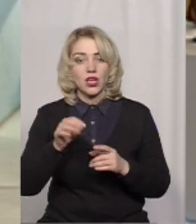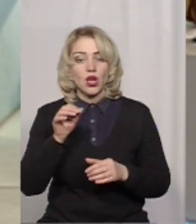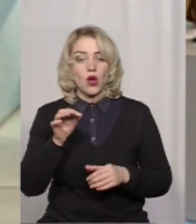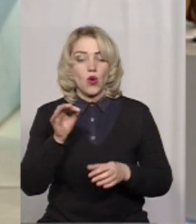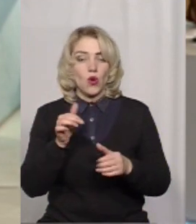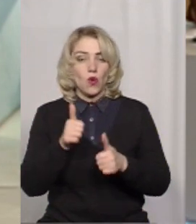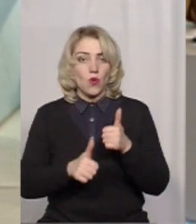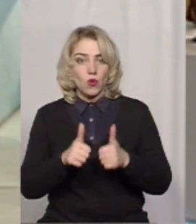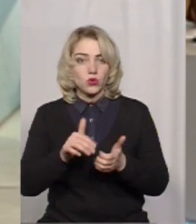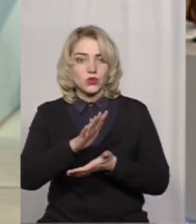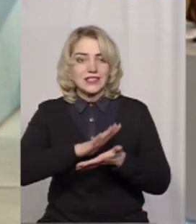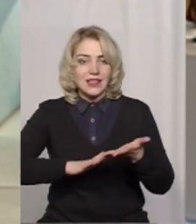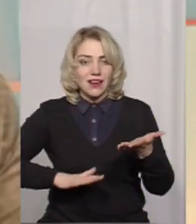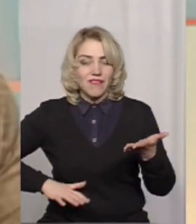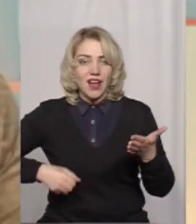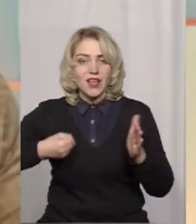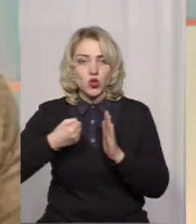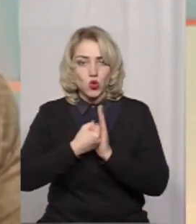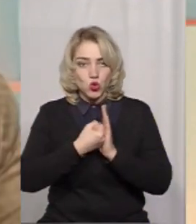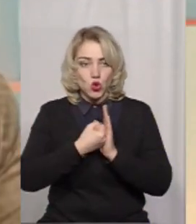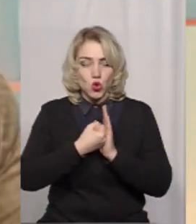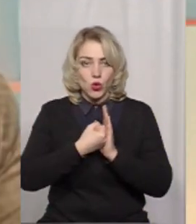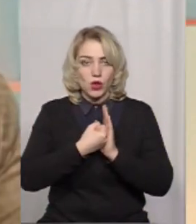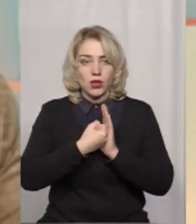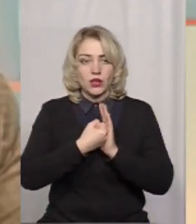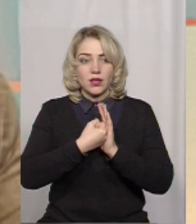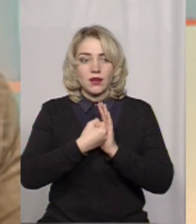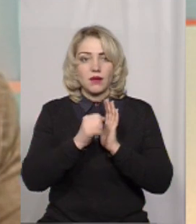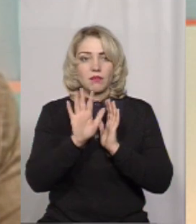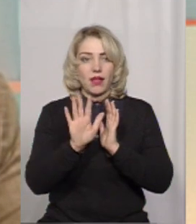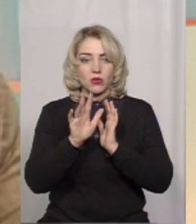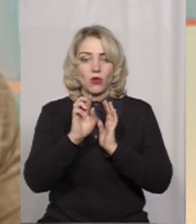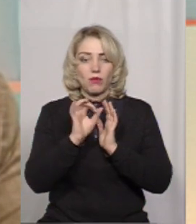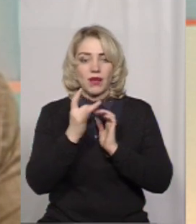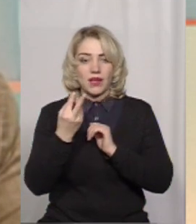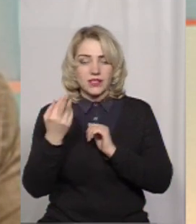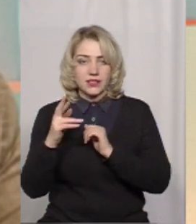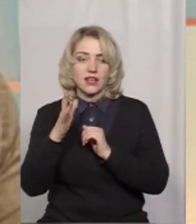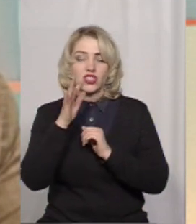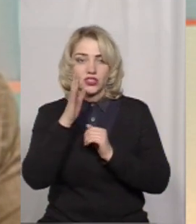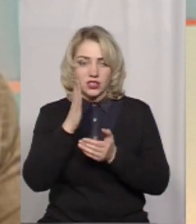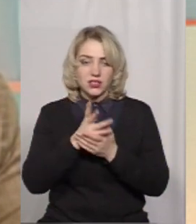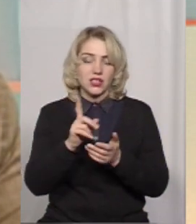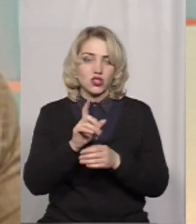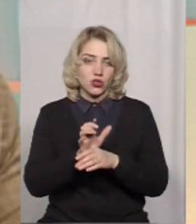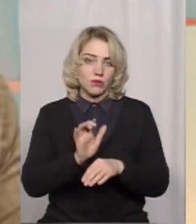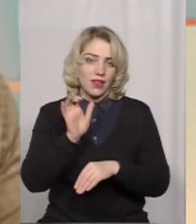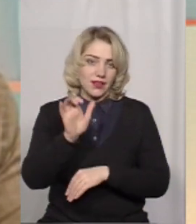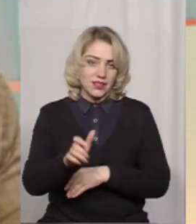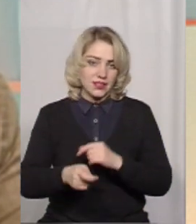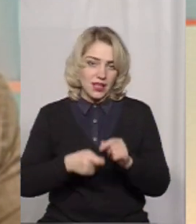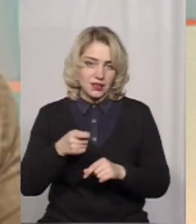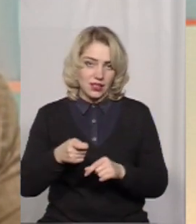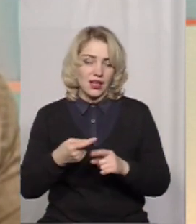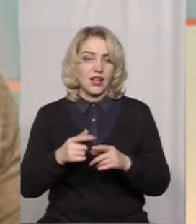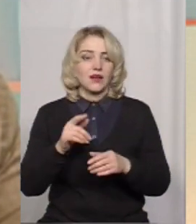роботи в нас до 5 березня і ще є час їх надіслати. Тому закликаю всіх громад,